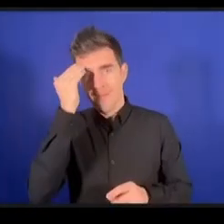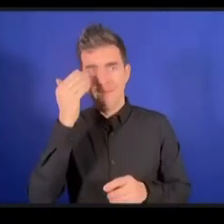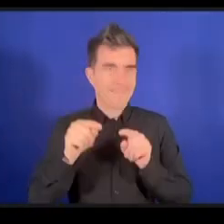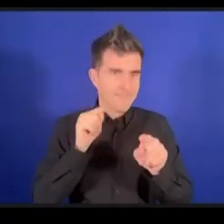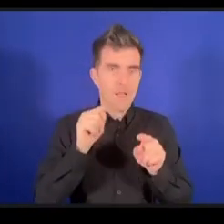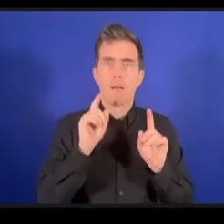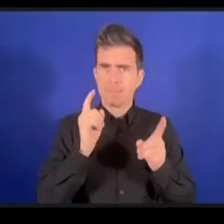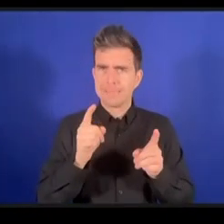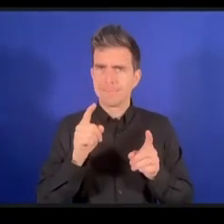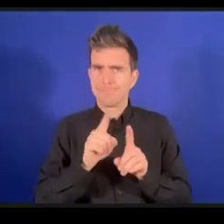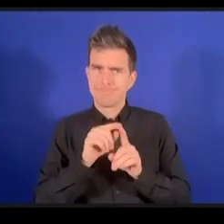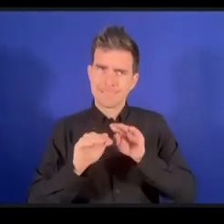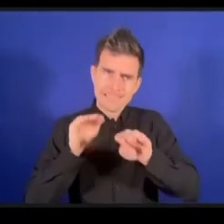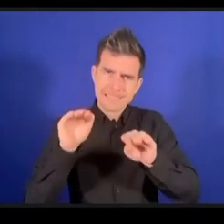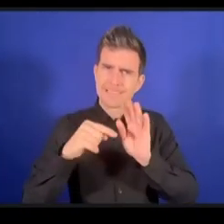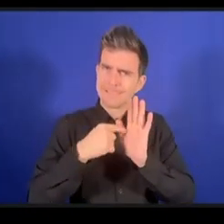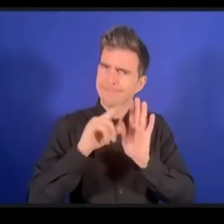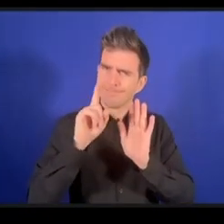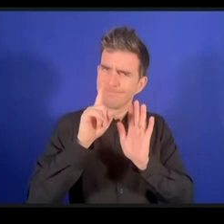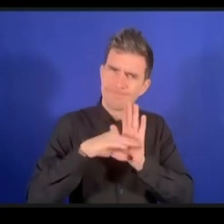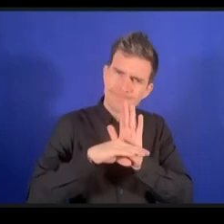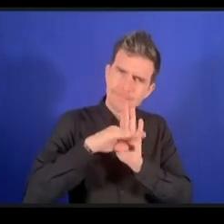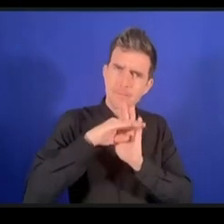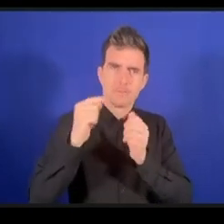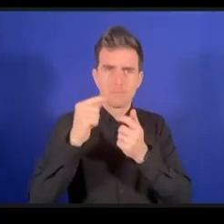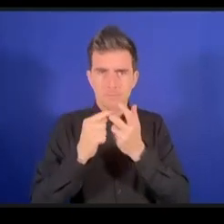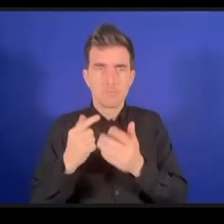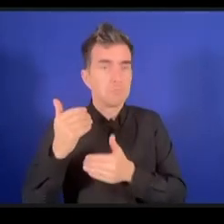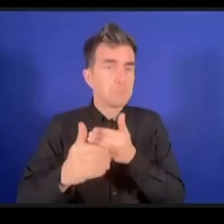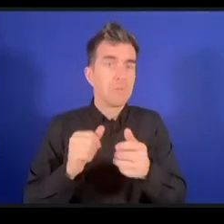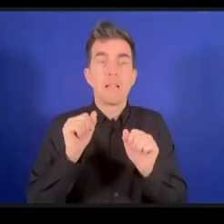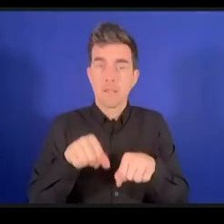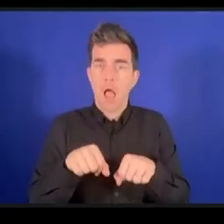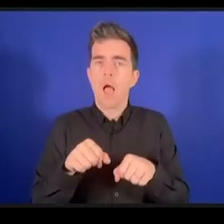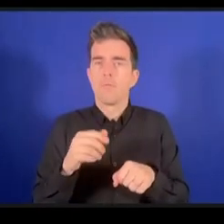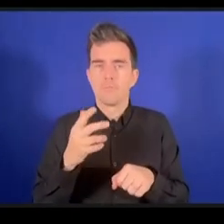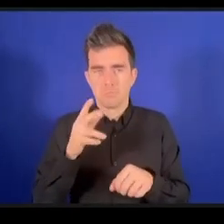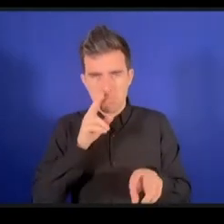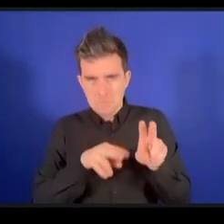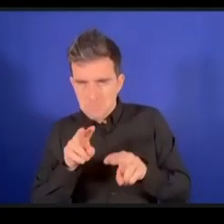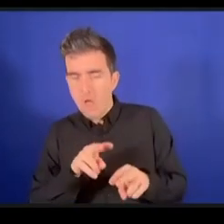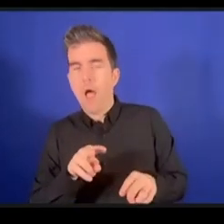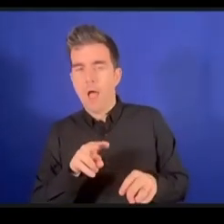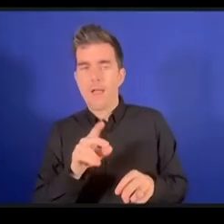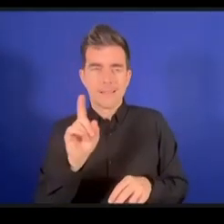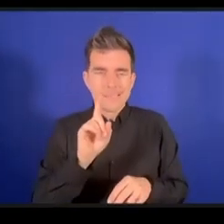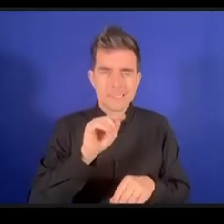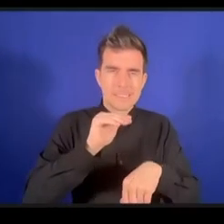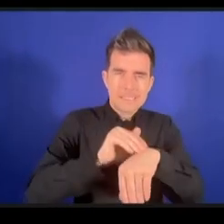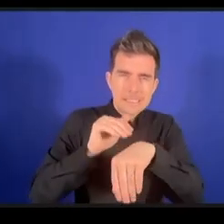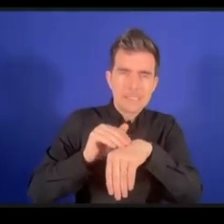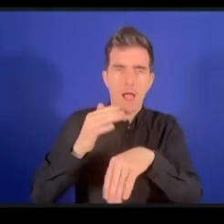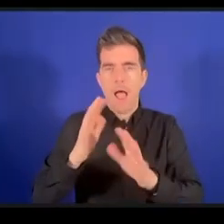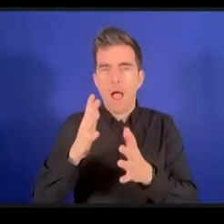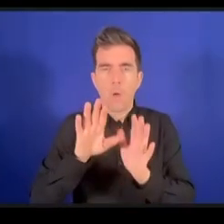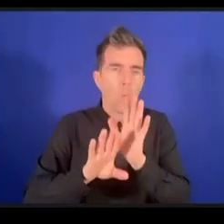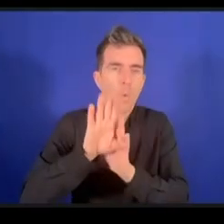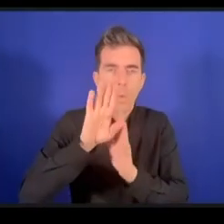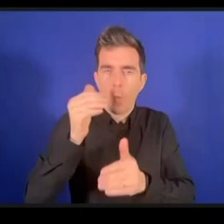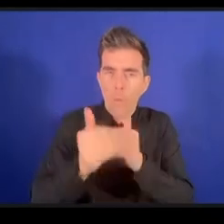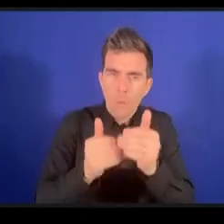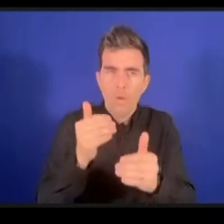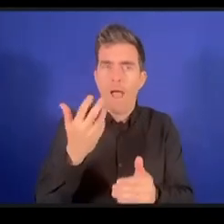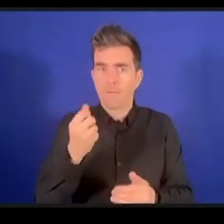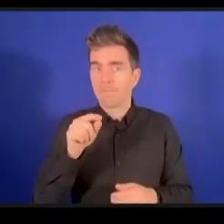هذا المجال وباهتمام به به من ناحية أخرى فإن هناك تدابير يمكن أن تتخذ